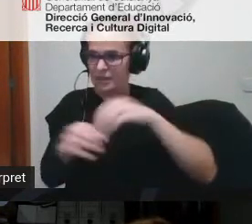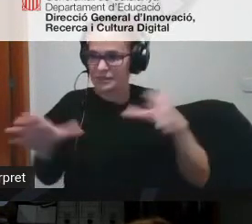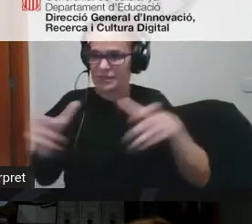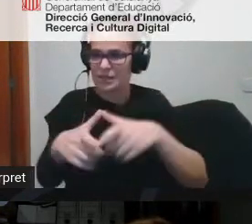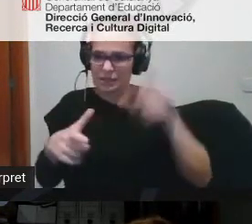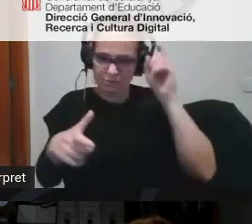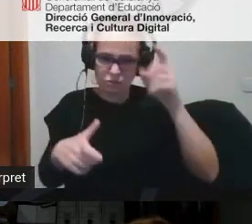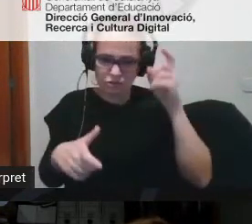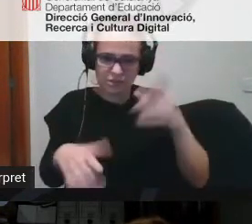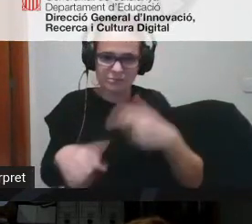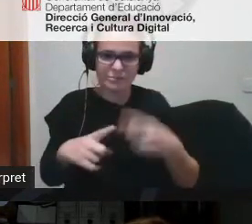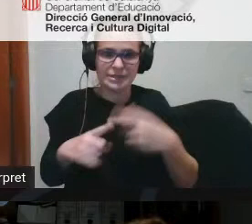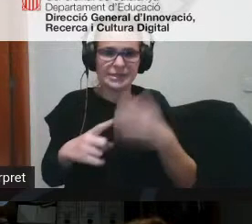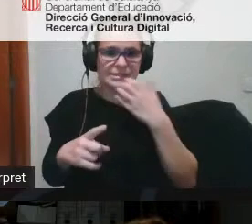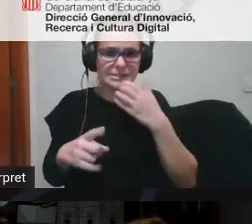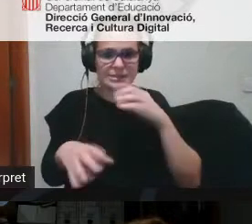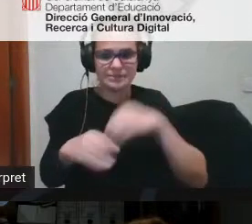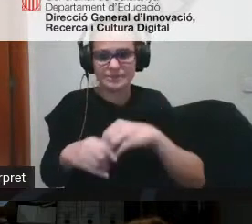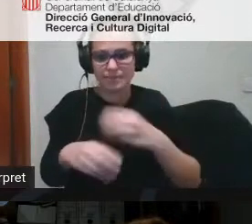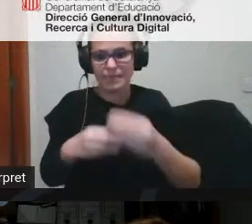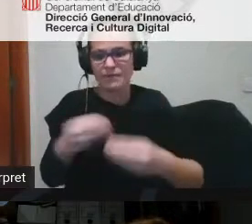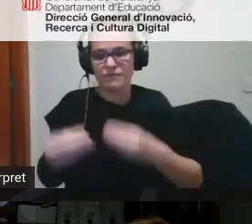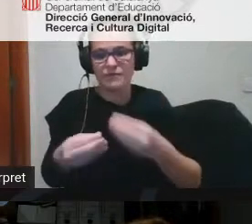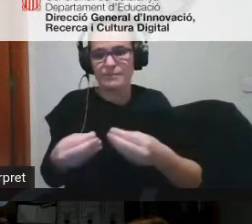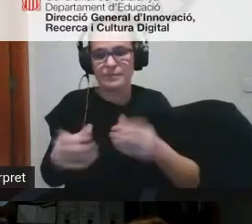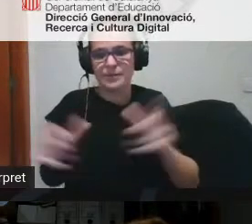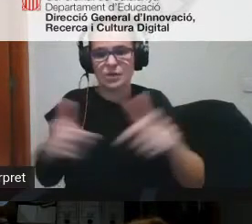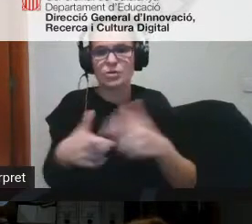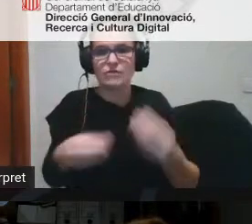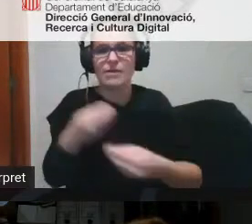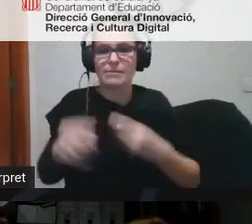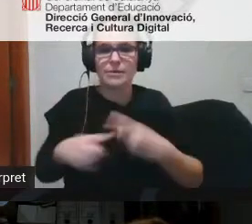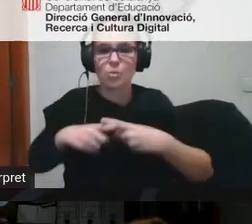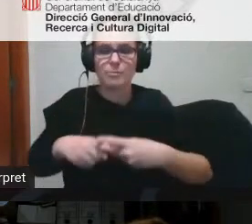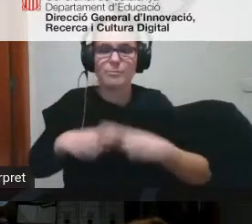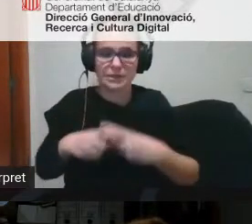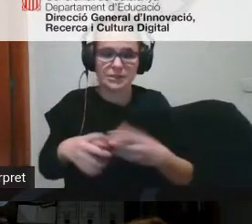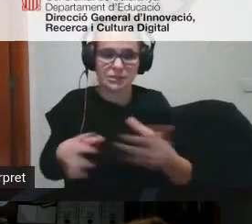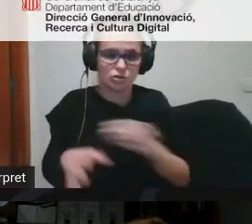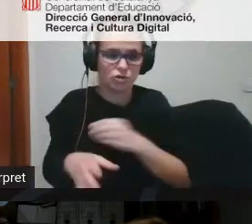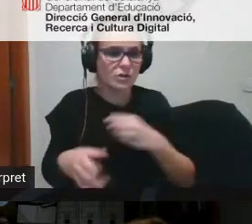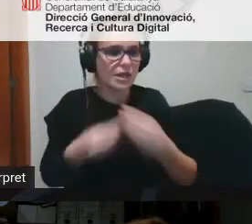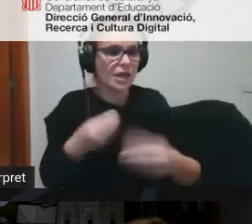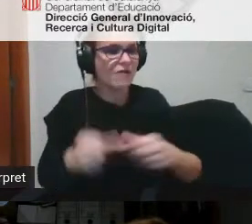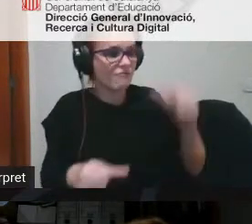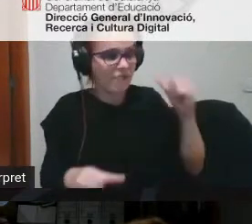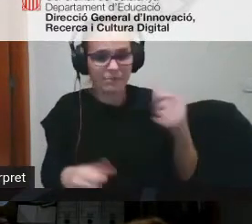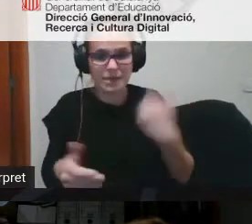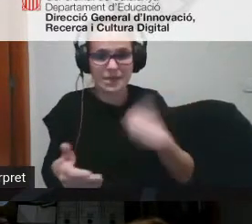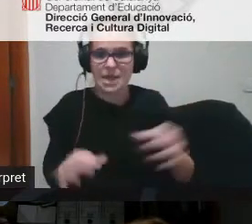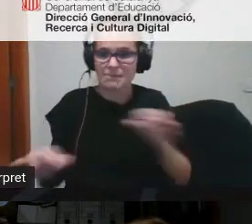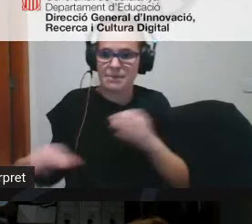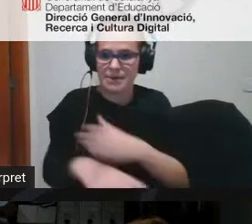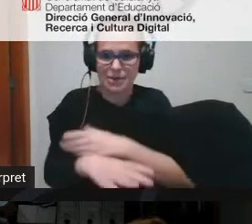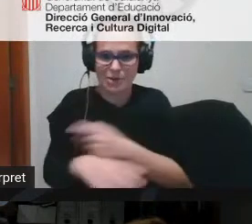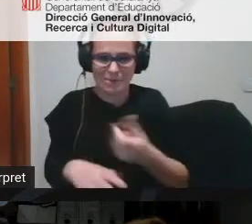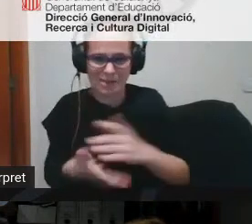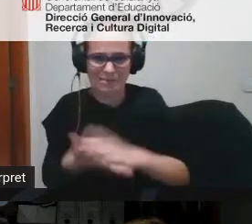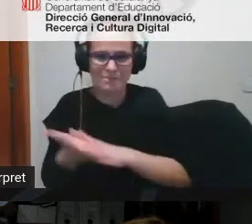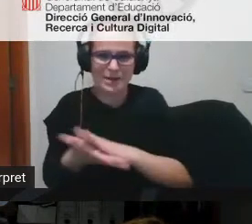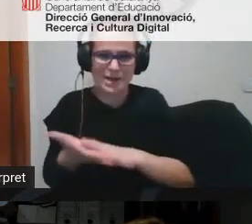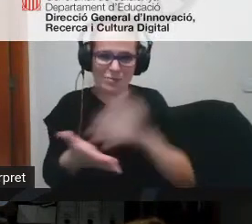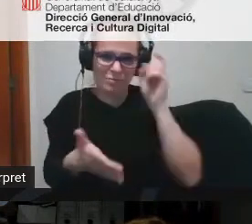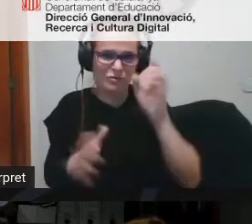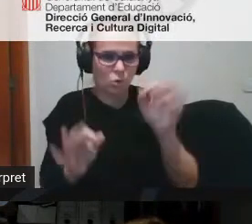doncs en els equips docents de tant en tant fem una reunió que és compartir tot allò que estem fent ja les portem una mica preparades ja parlem amb un